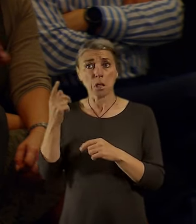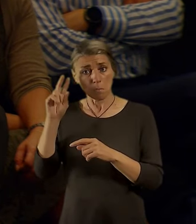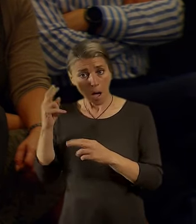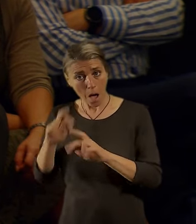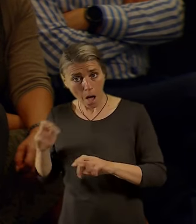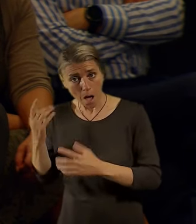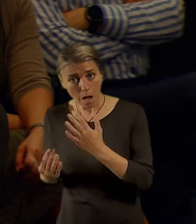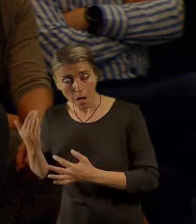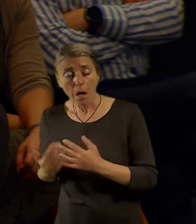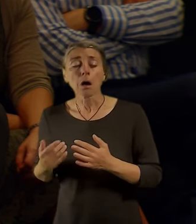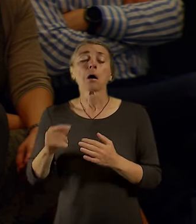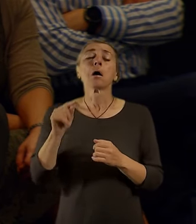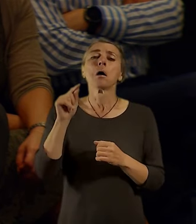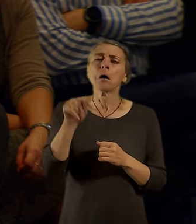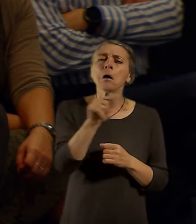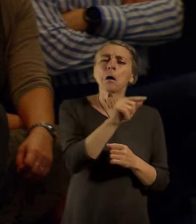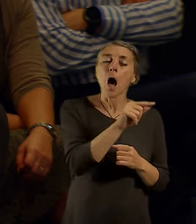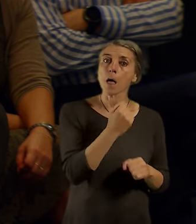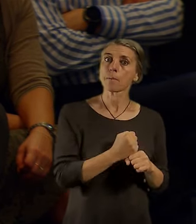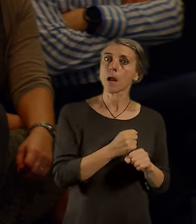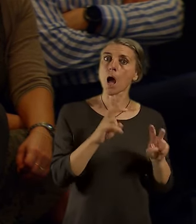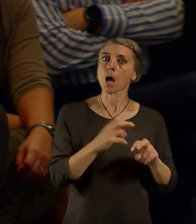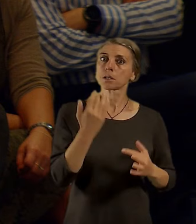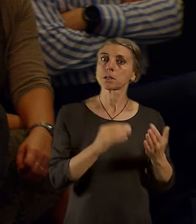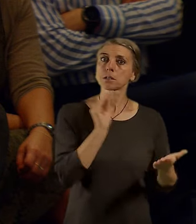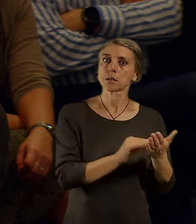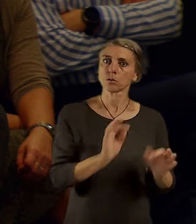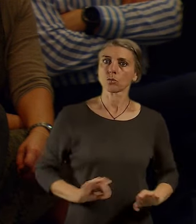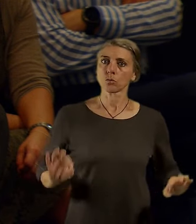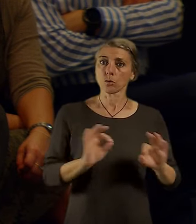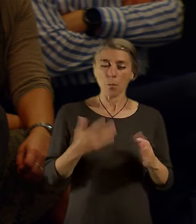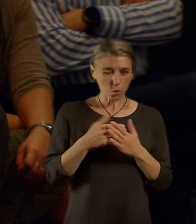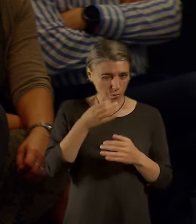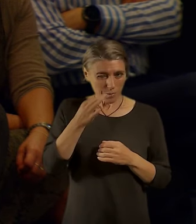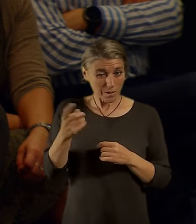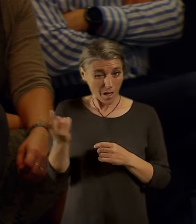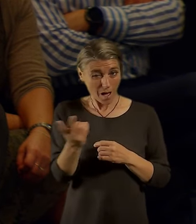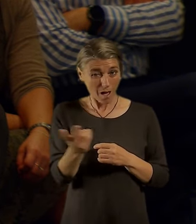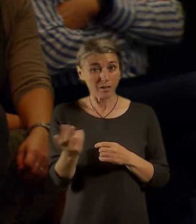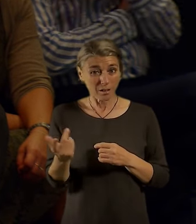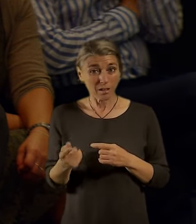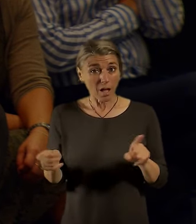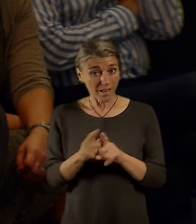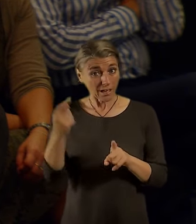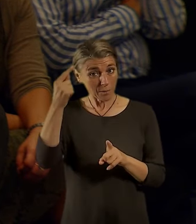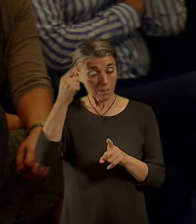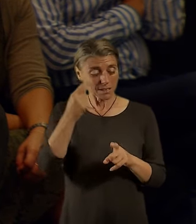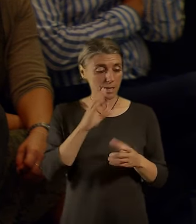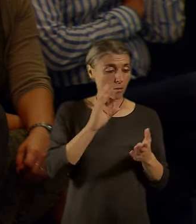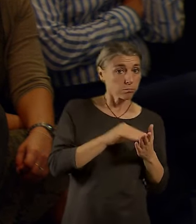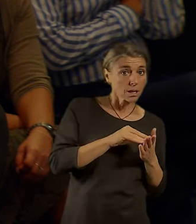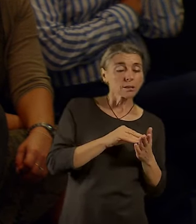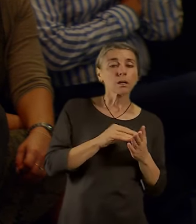jestli vy konkrétně jako každý vás vnímáte 15-minutové město i v kontextu dopravy do té jí práce,